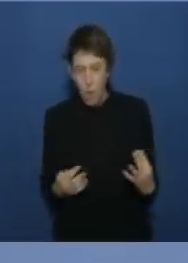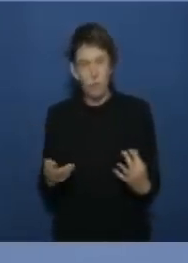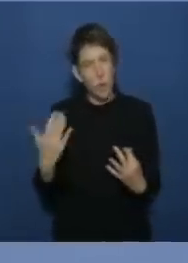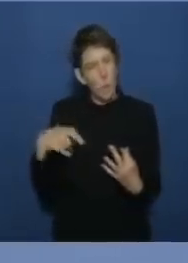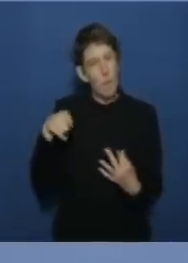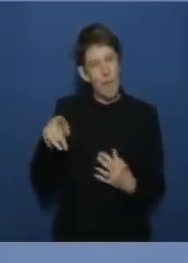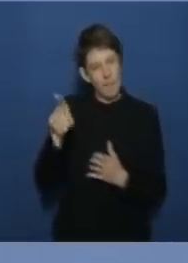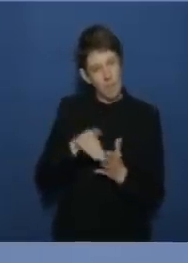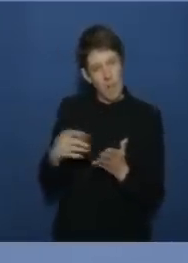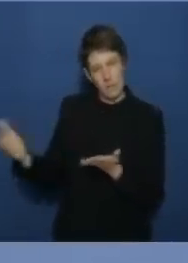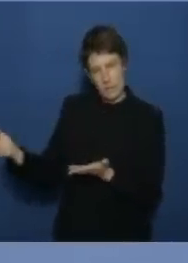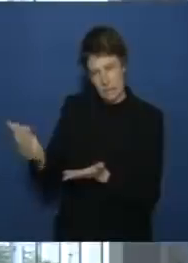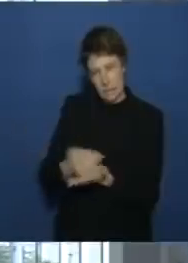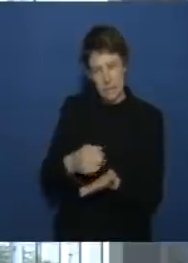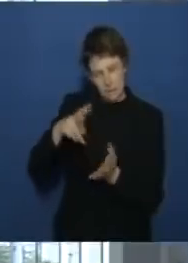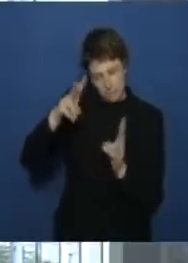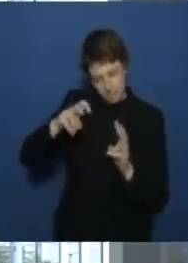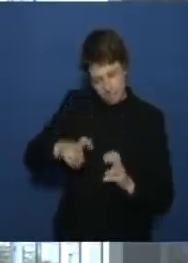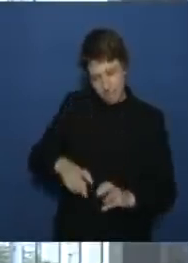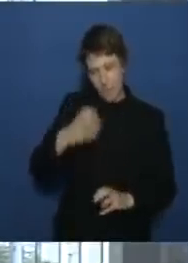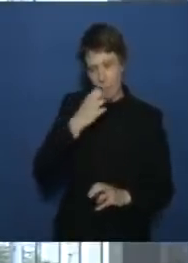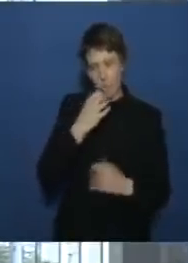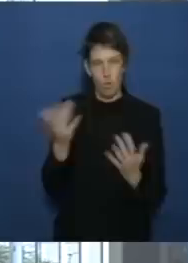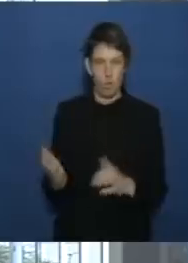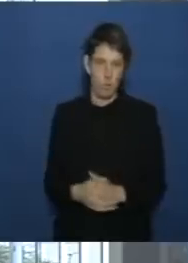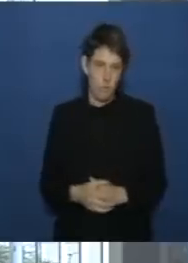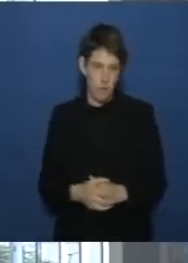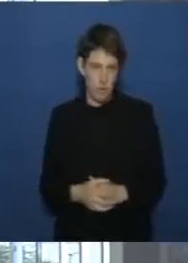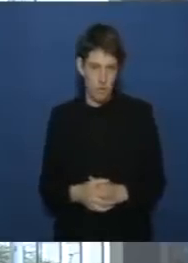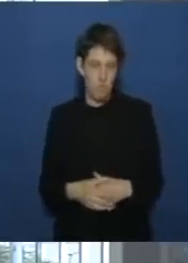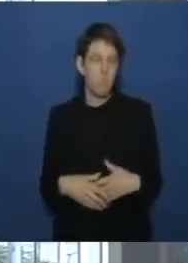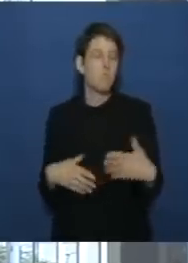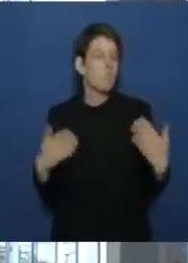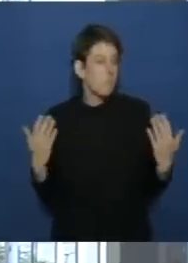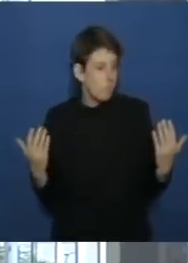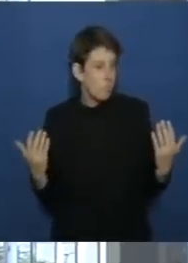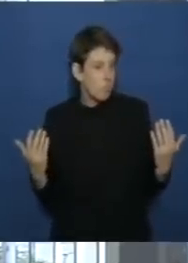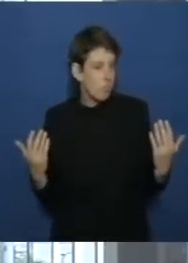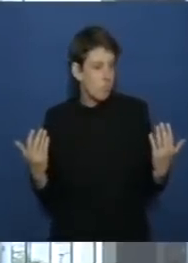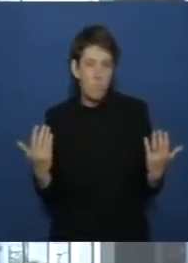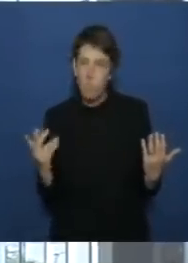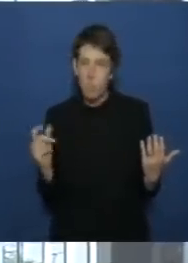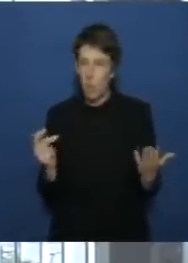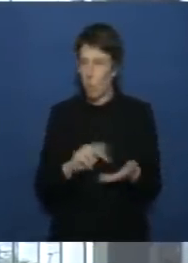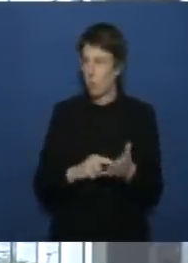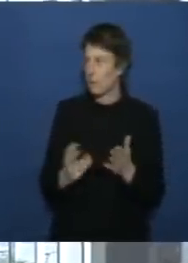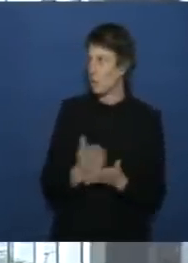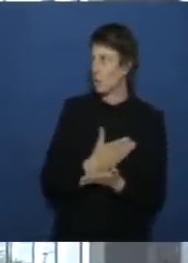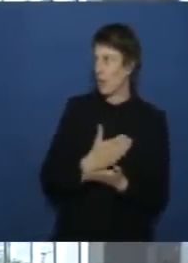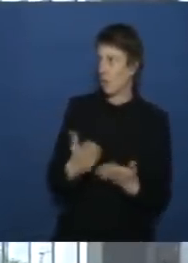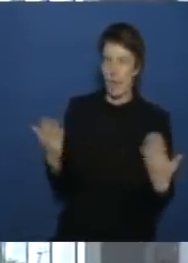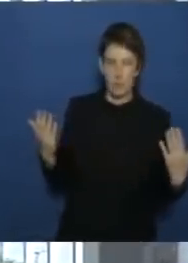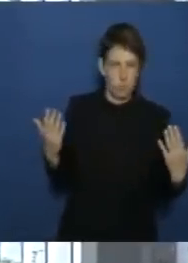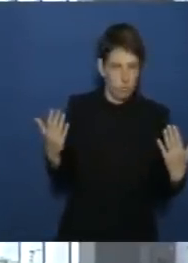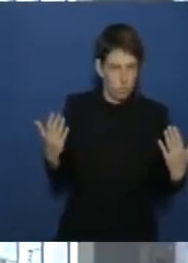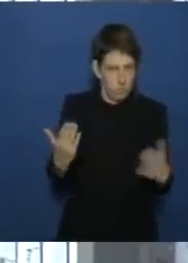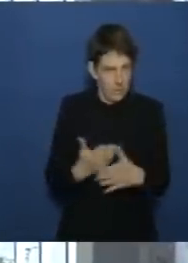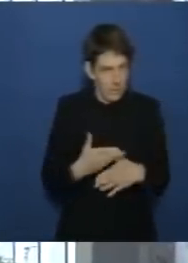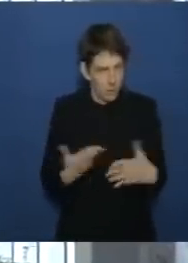noch weitere daten heranziehen und so weiter das ist ja keine politische entscheidung so etwas